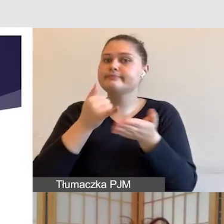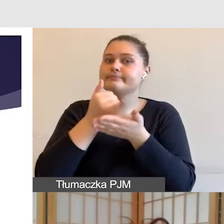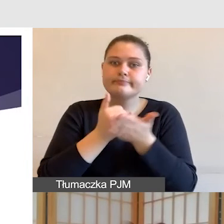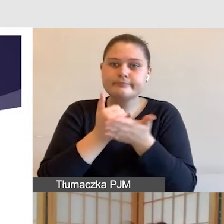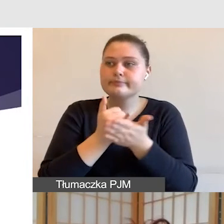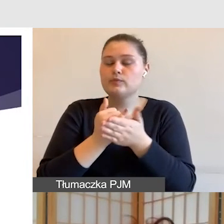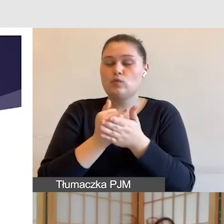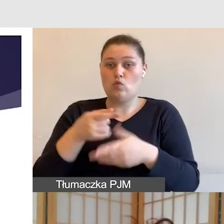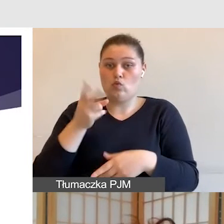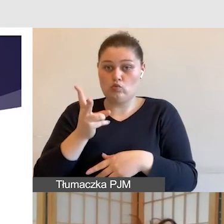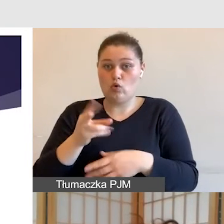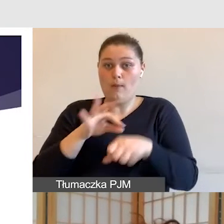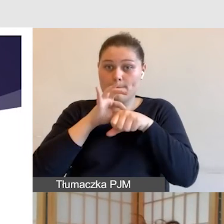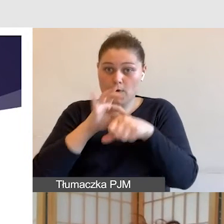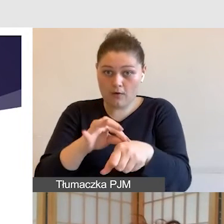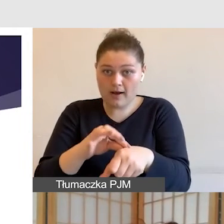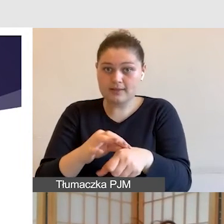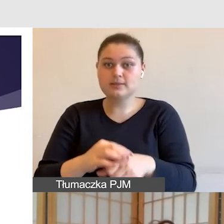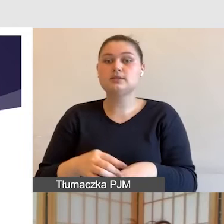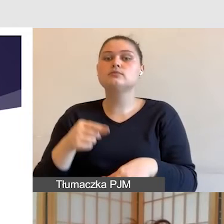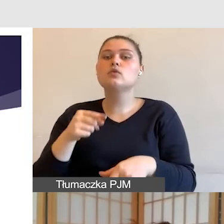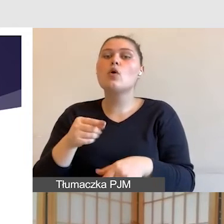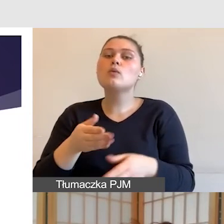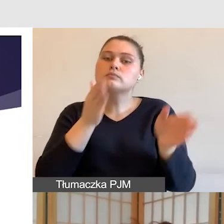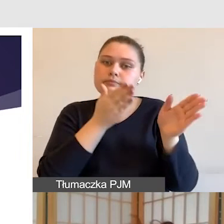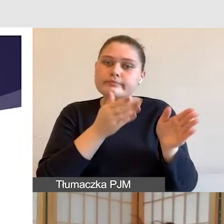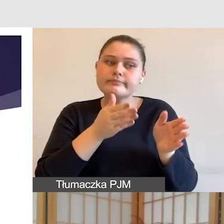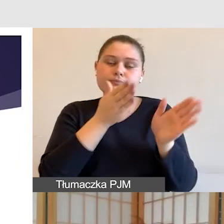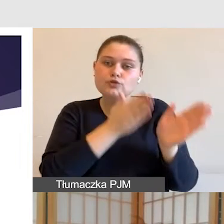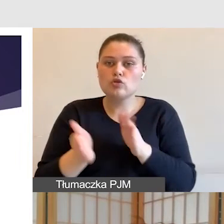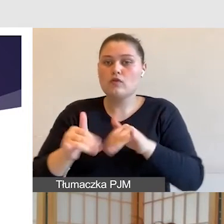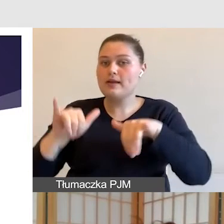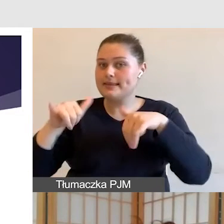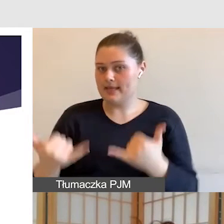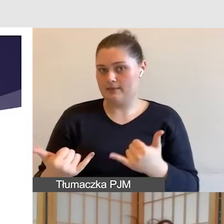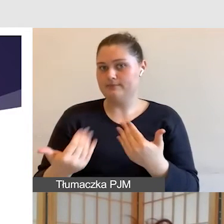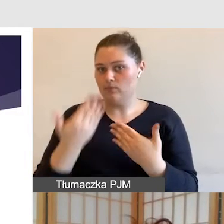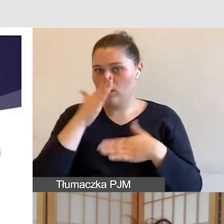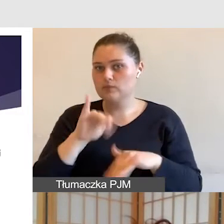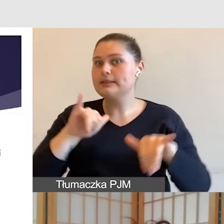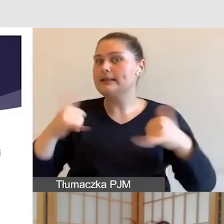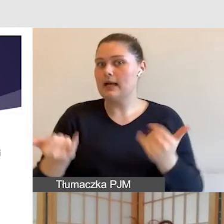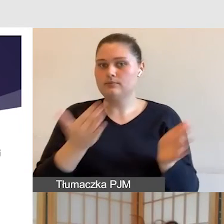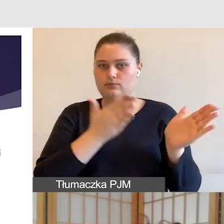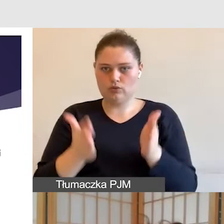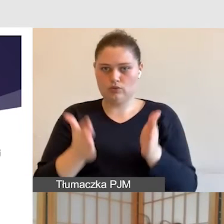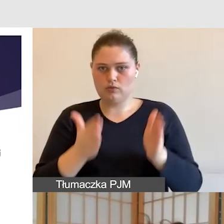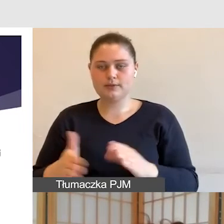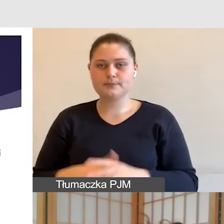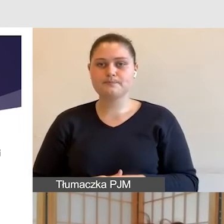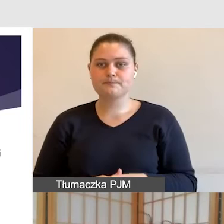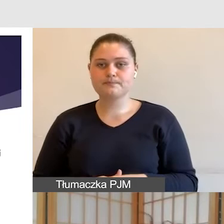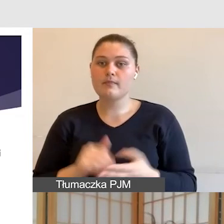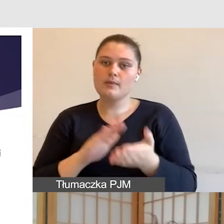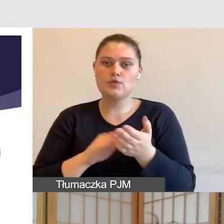przygotować, jak materiały powinny być zorganizowane czy umieszczone na zwykłych slajdach. Na